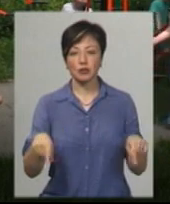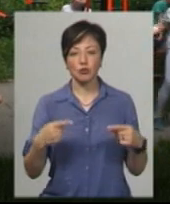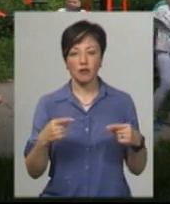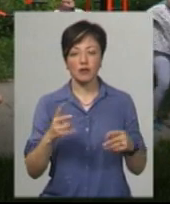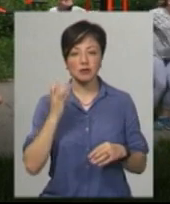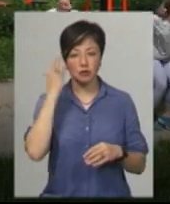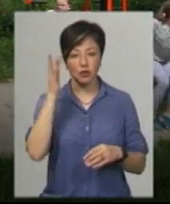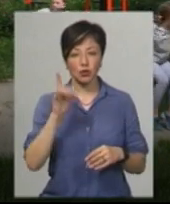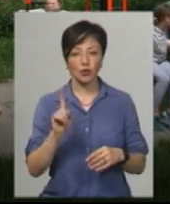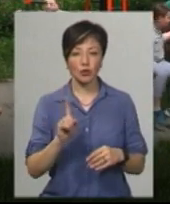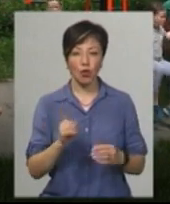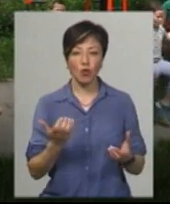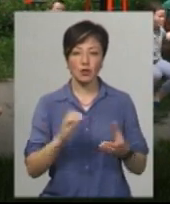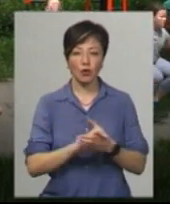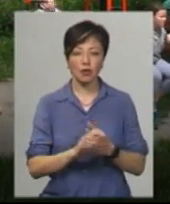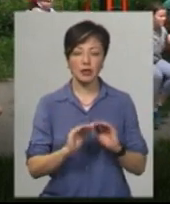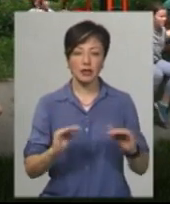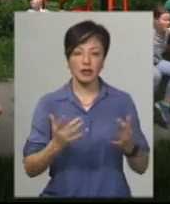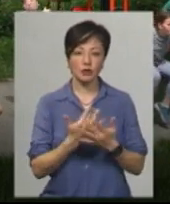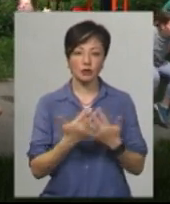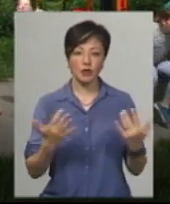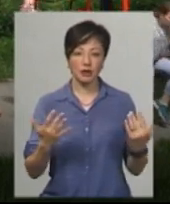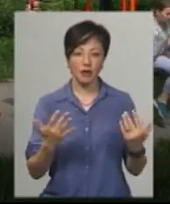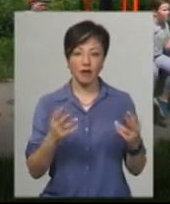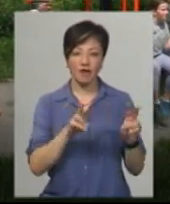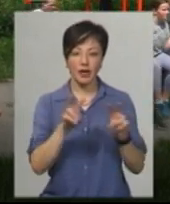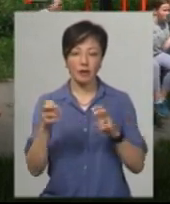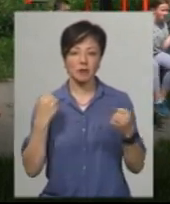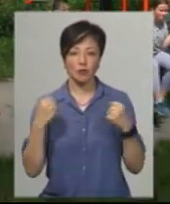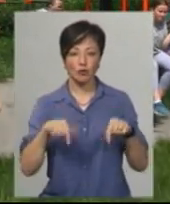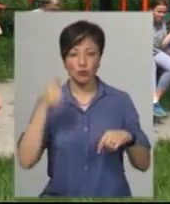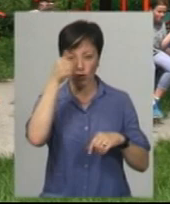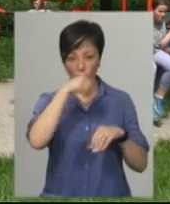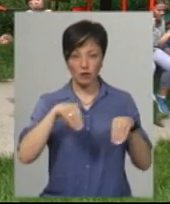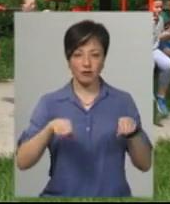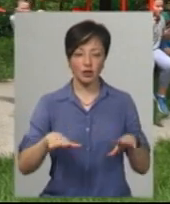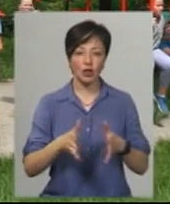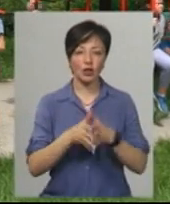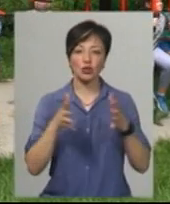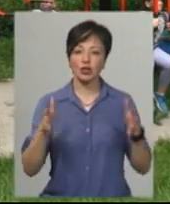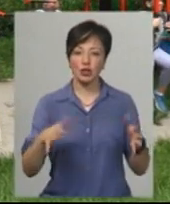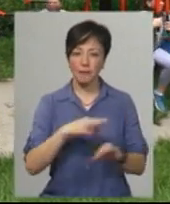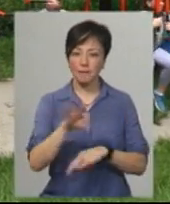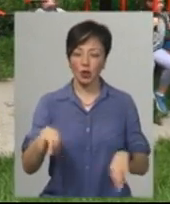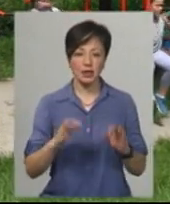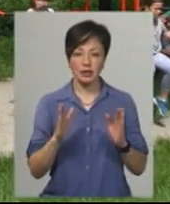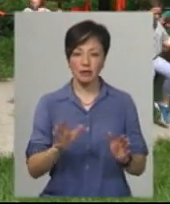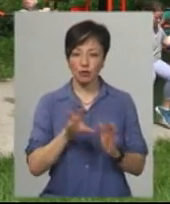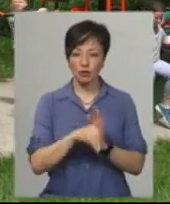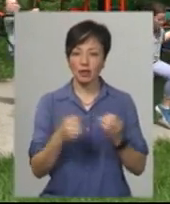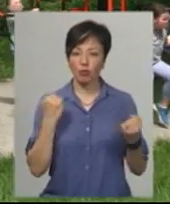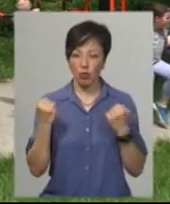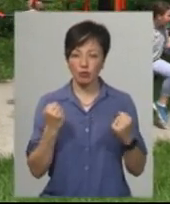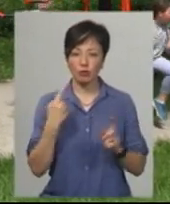з метою ознайомлення дітей з різноманітним видами спорту. В цьому році ми вирішили розширити проєкт, не тільки включати